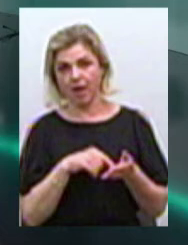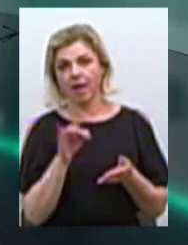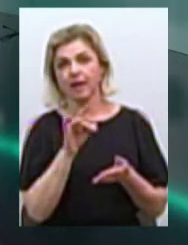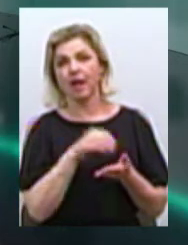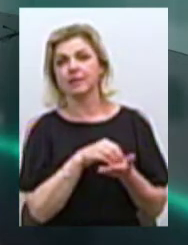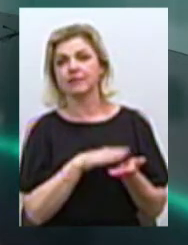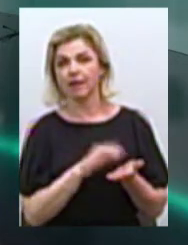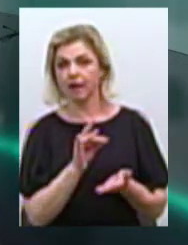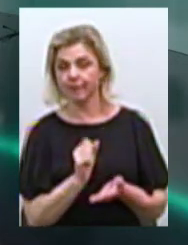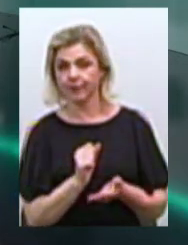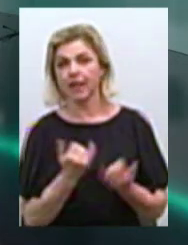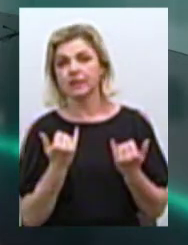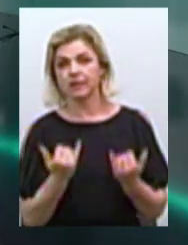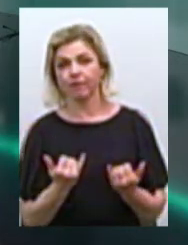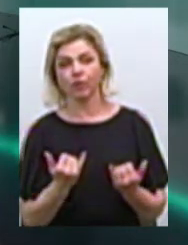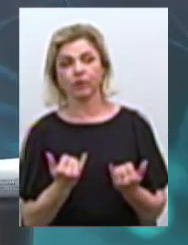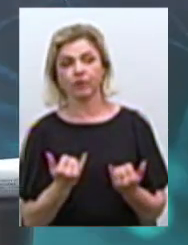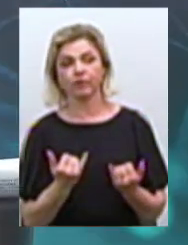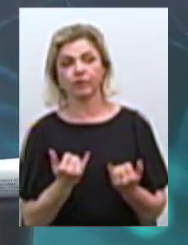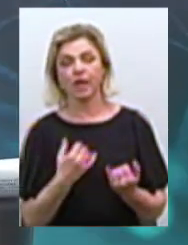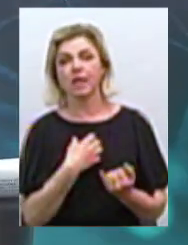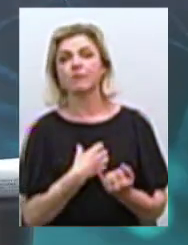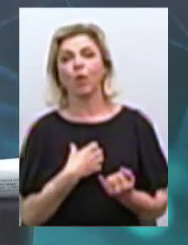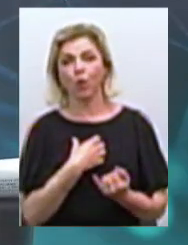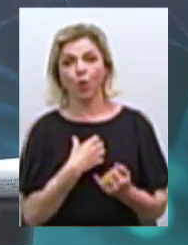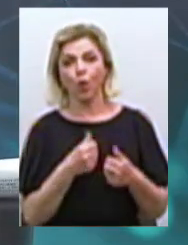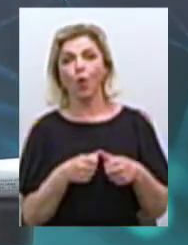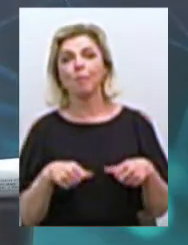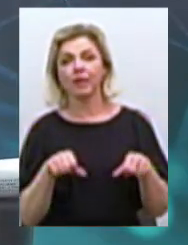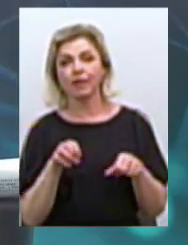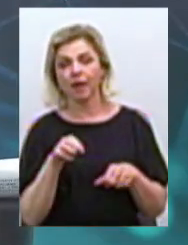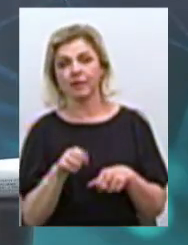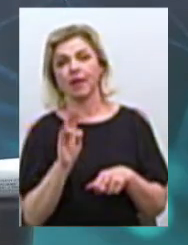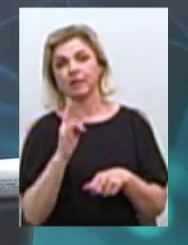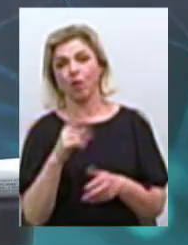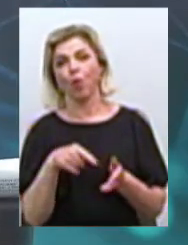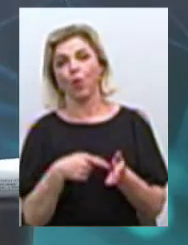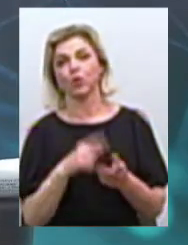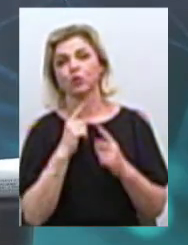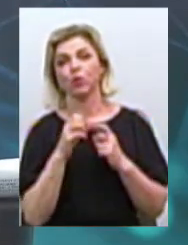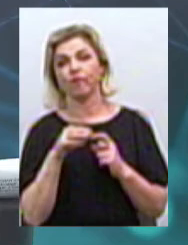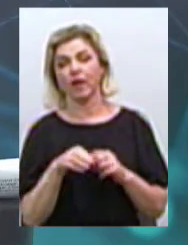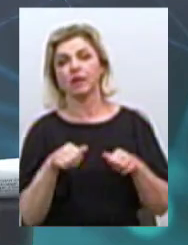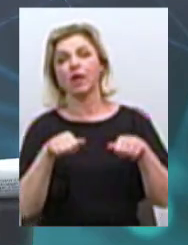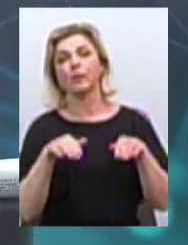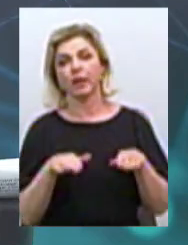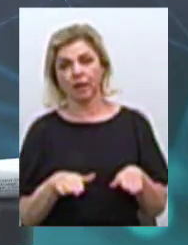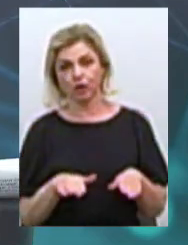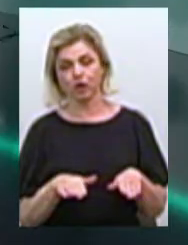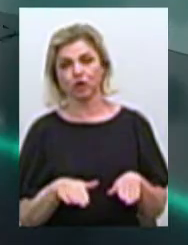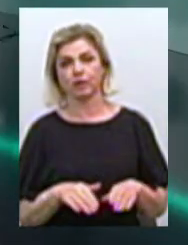На сьогоднішній день исповнітельним комітетом Николаївського горсовета принято решення